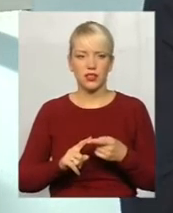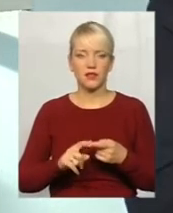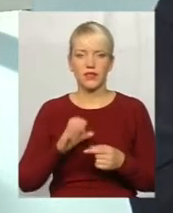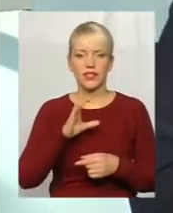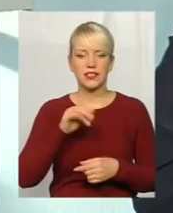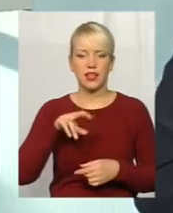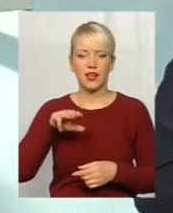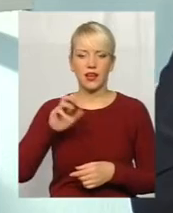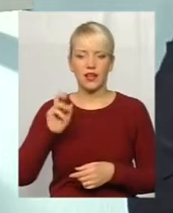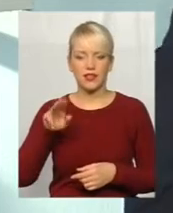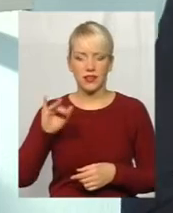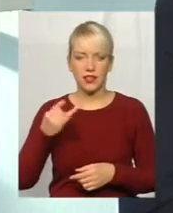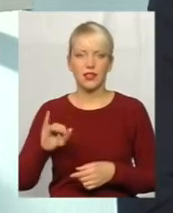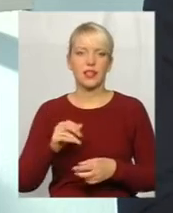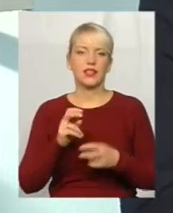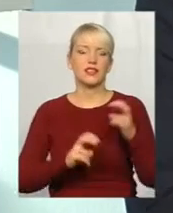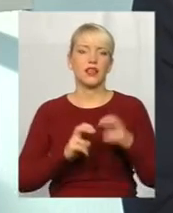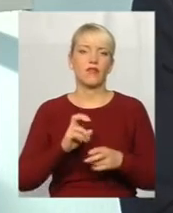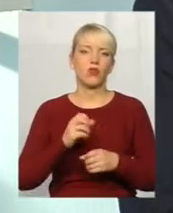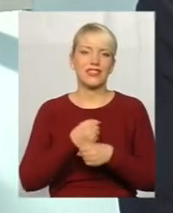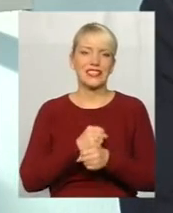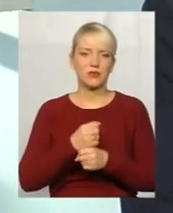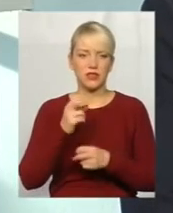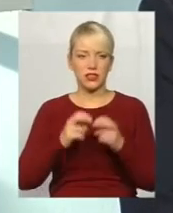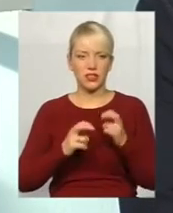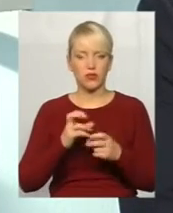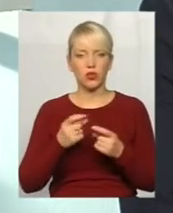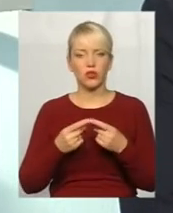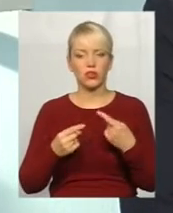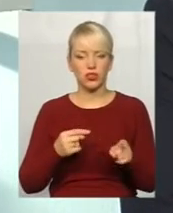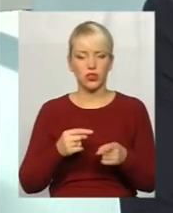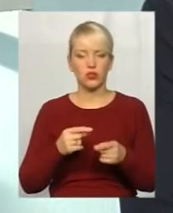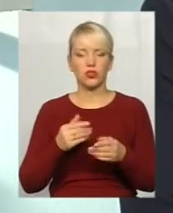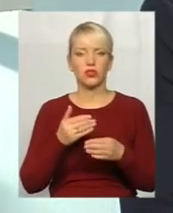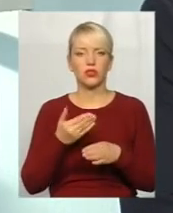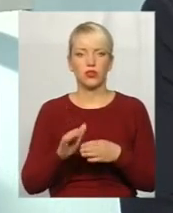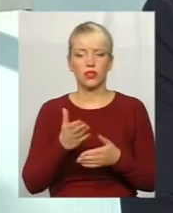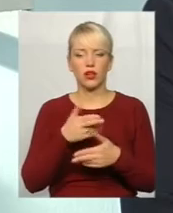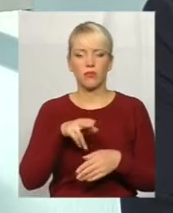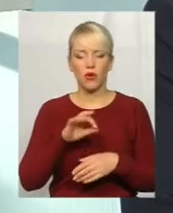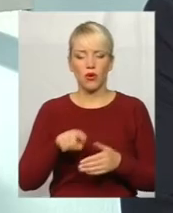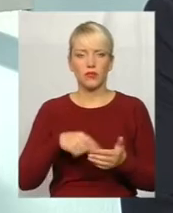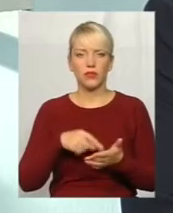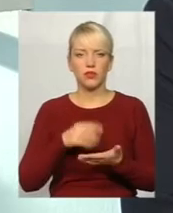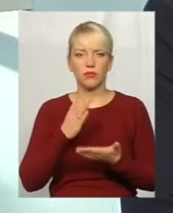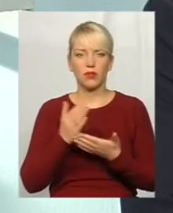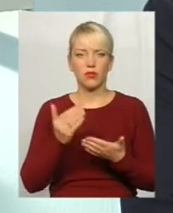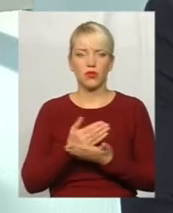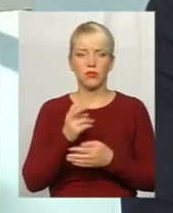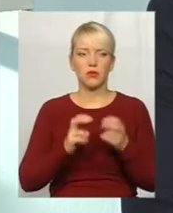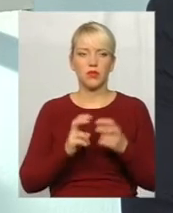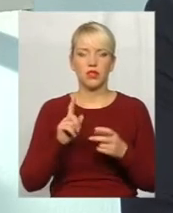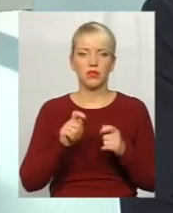завод», в тому числі «Спірзавод». Але з іншої сторони, ми по місту маємо сьогодні нове підприємство, яке